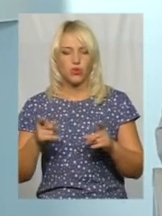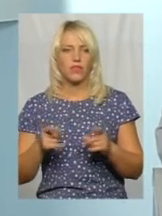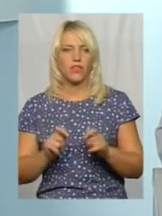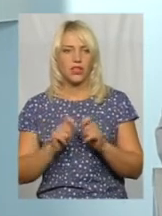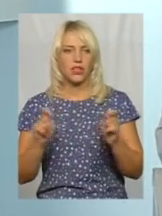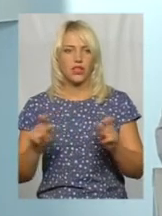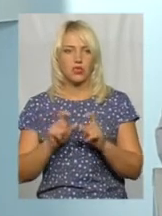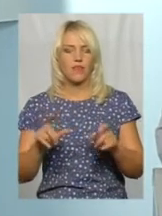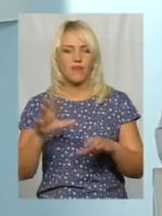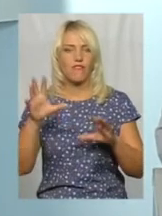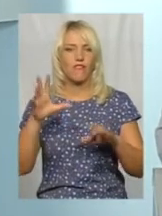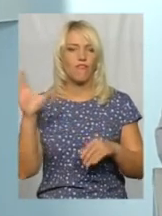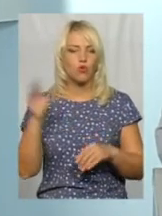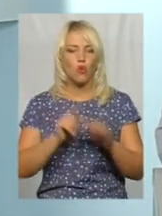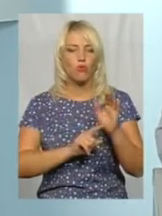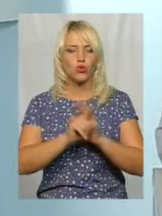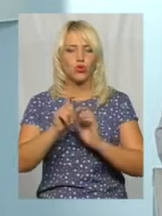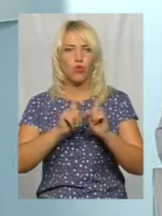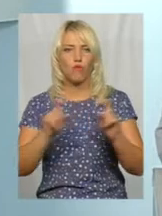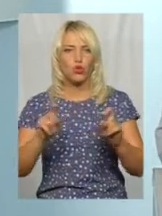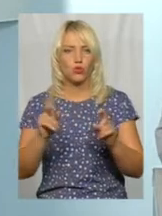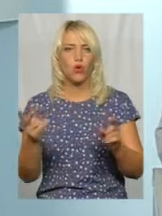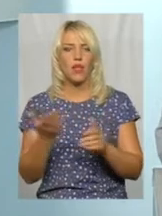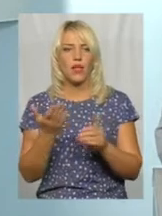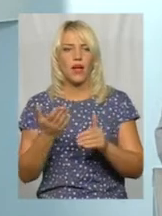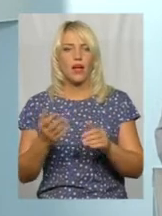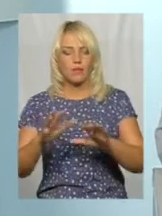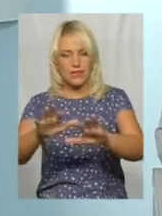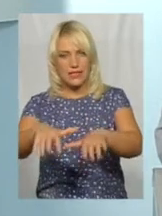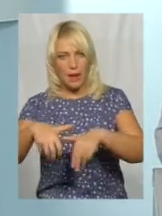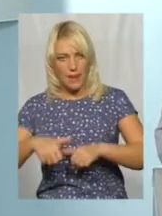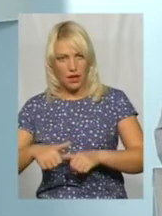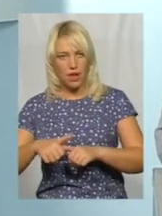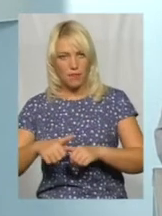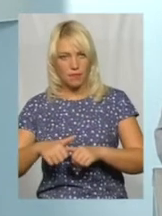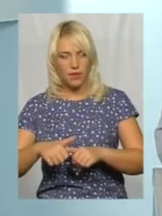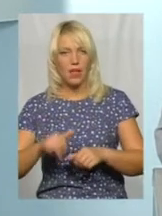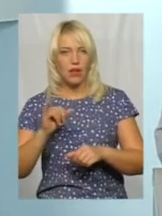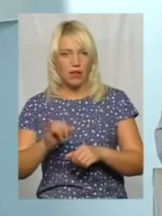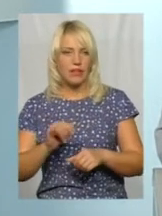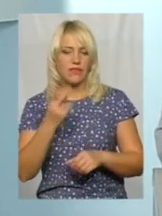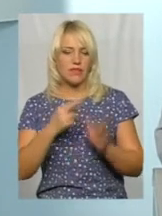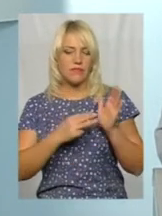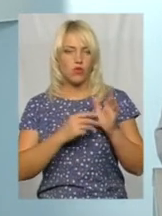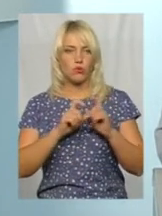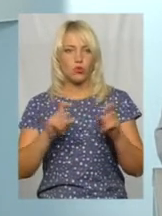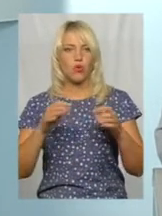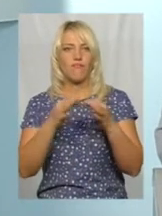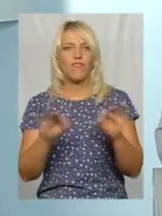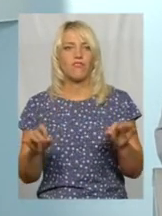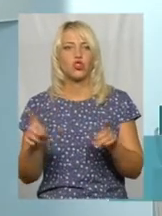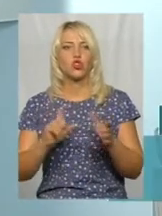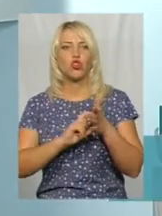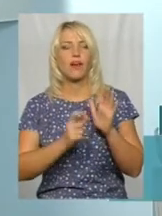ми всю початкову школу, яка прагнути нову школу, ми заберемо. І в 28 школі вивільняться, що